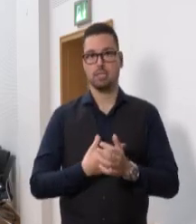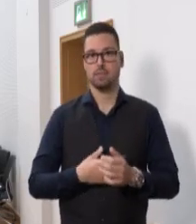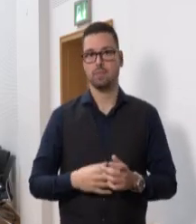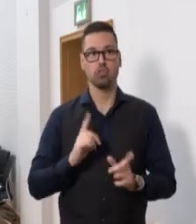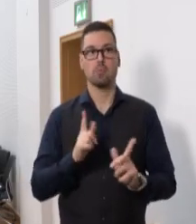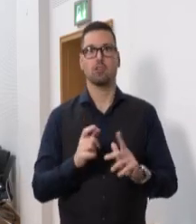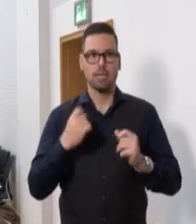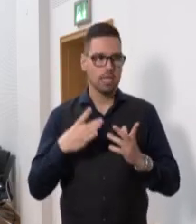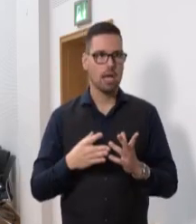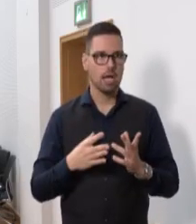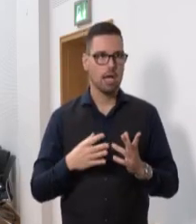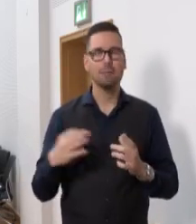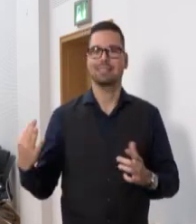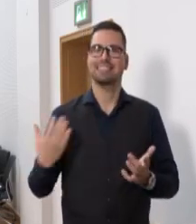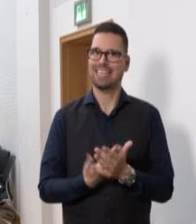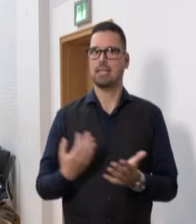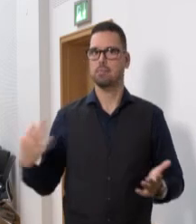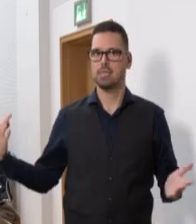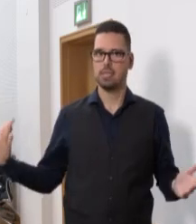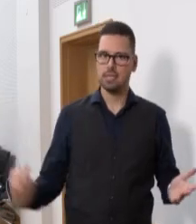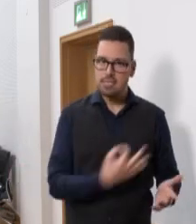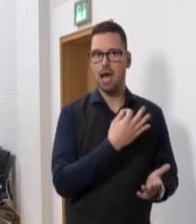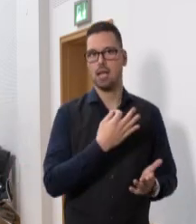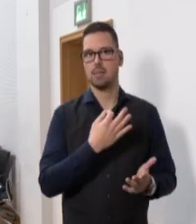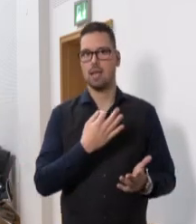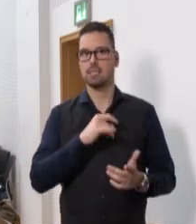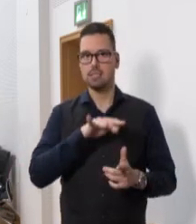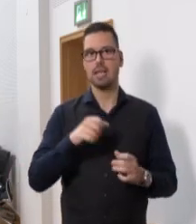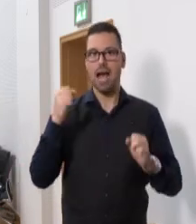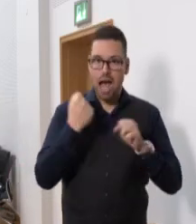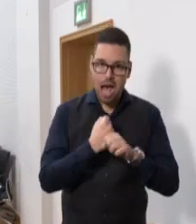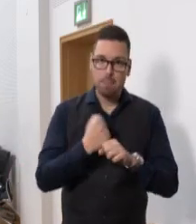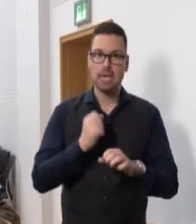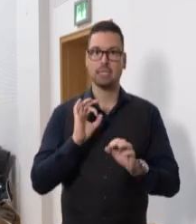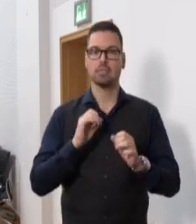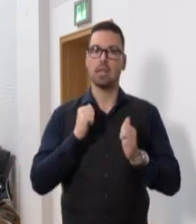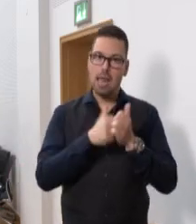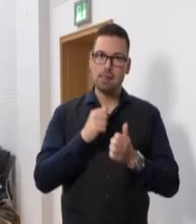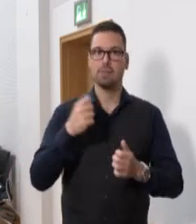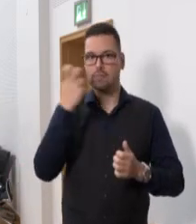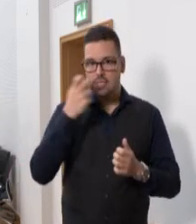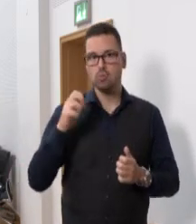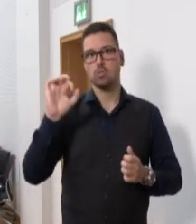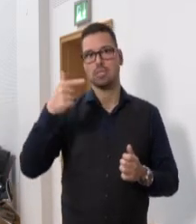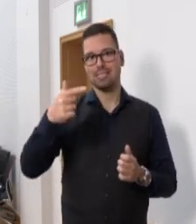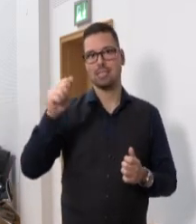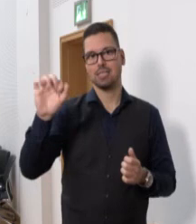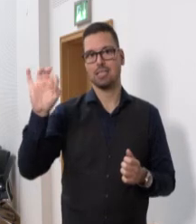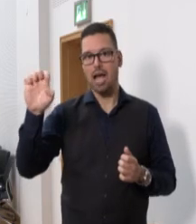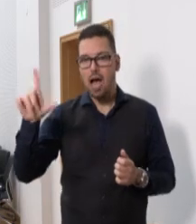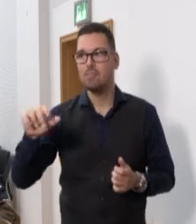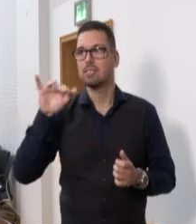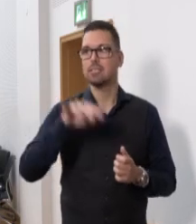genau deshalb wird im Saarland daran gearbeitet, die Tafeln zu entlasten. Unsere Landesregierung ist hierzu bereits in